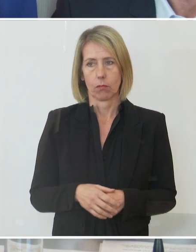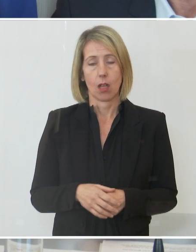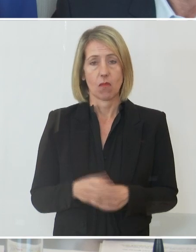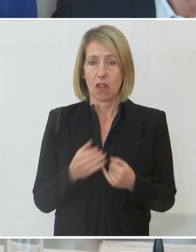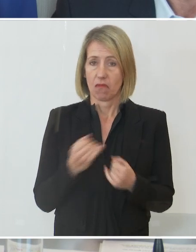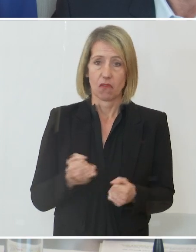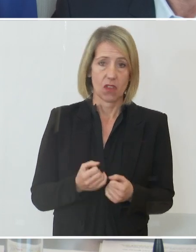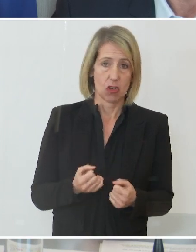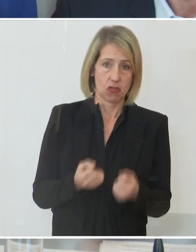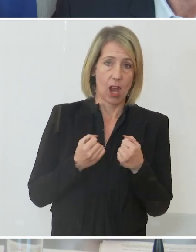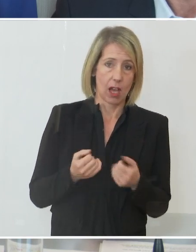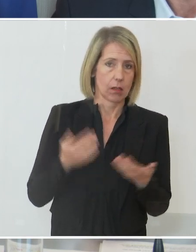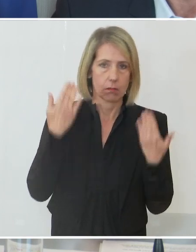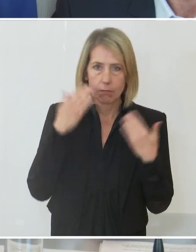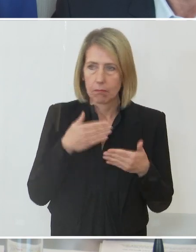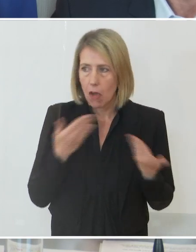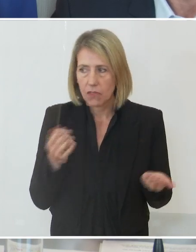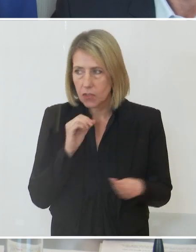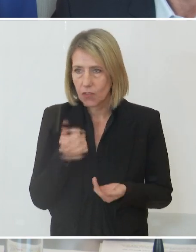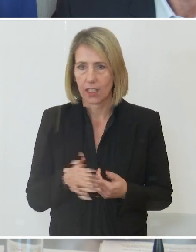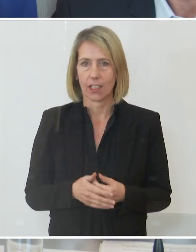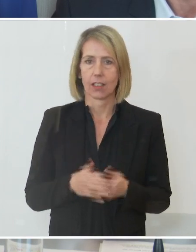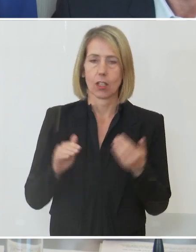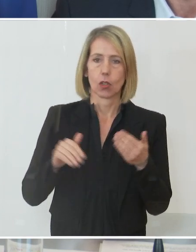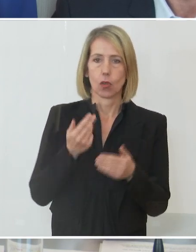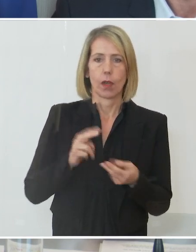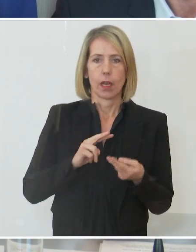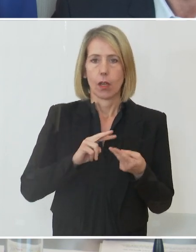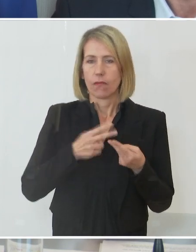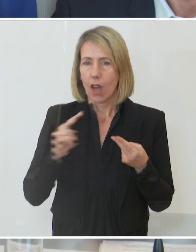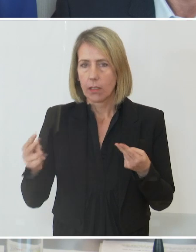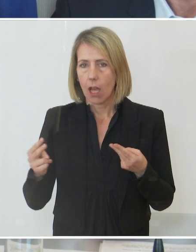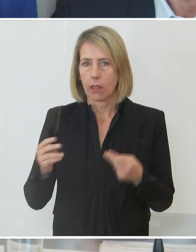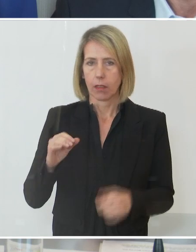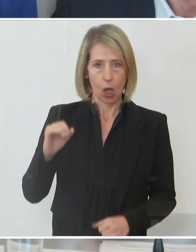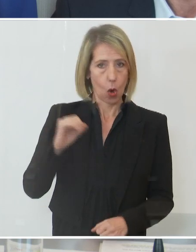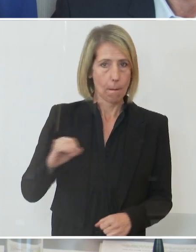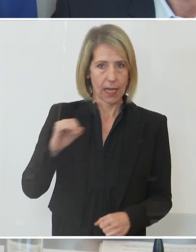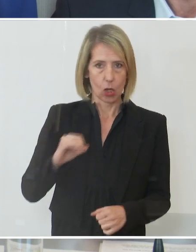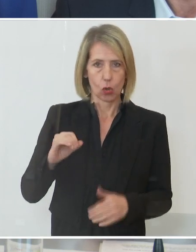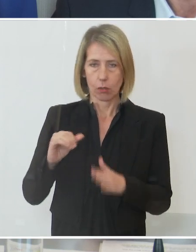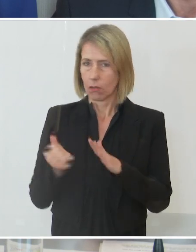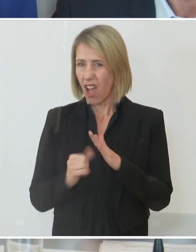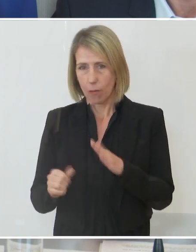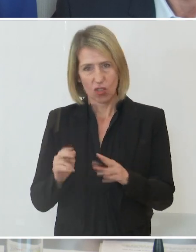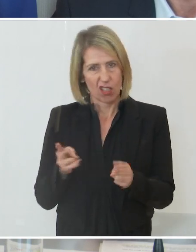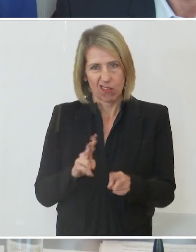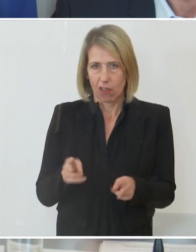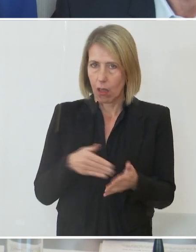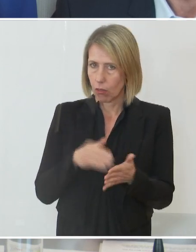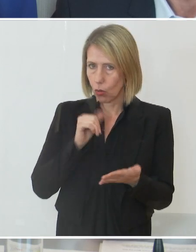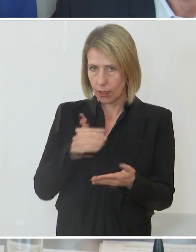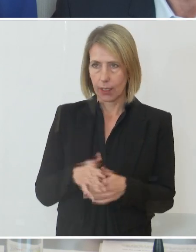welchem Ausmaß, weil die Auswirkungen der neuen Mutation Omikron noch schwer abschätzbar ist. Sie wird aber kommen.